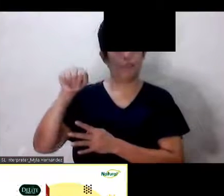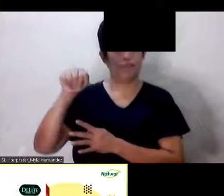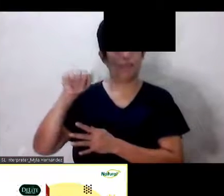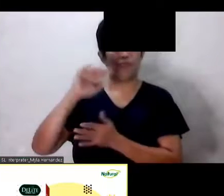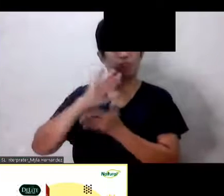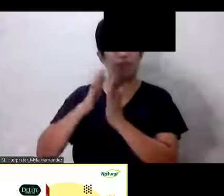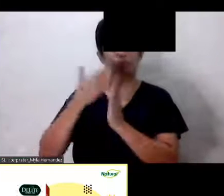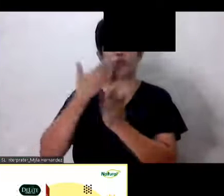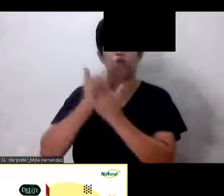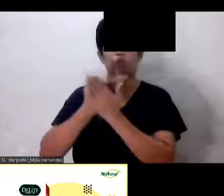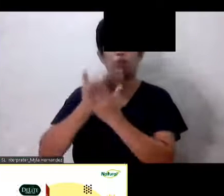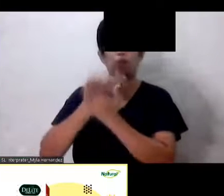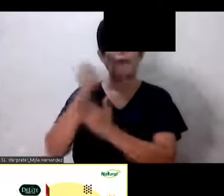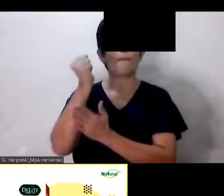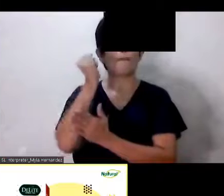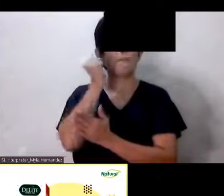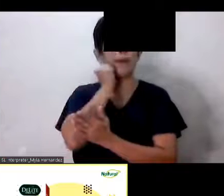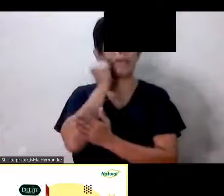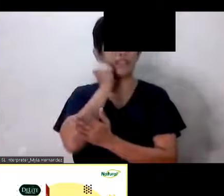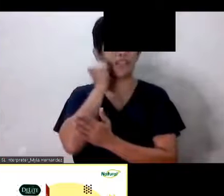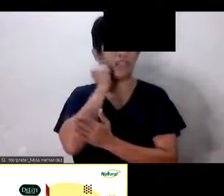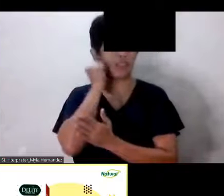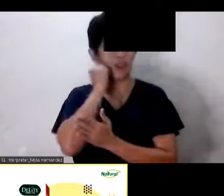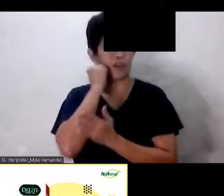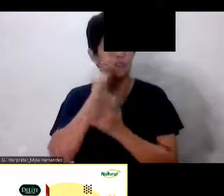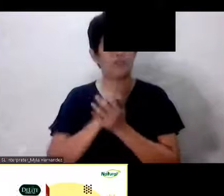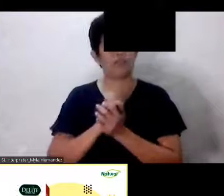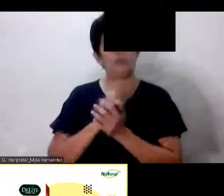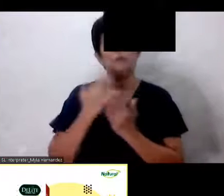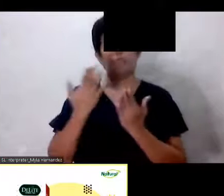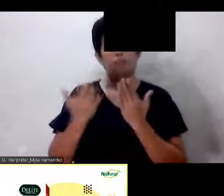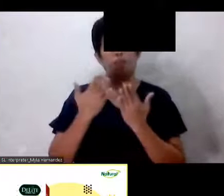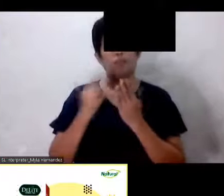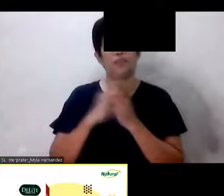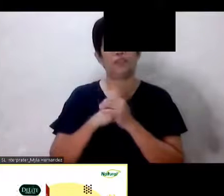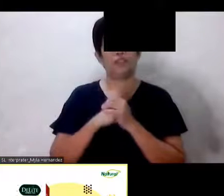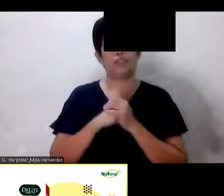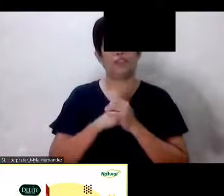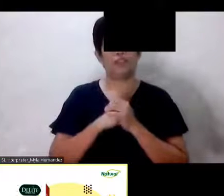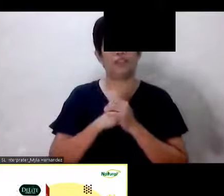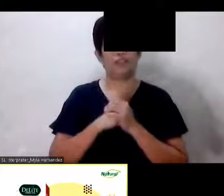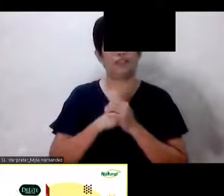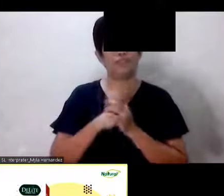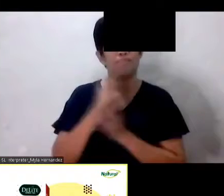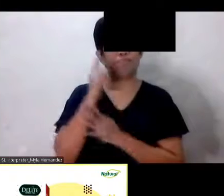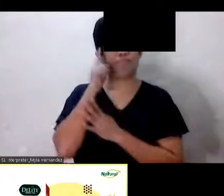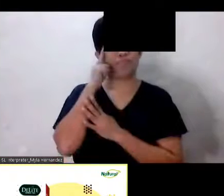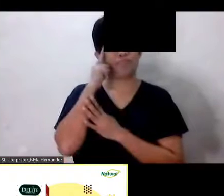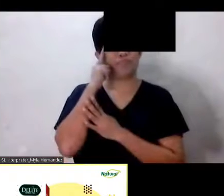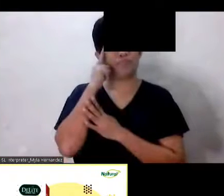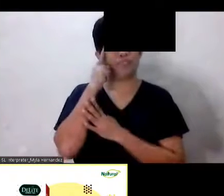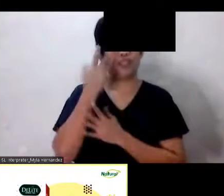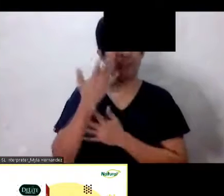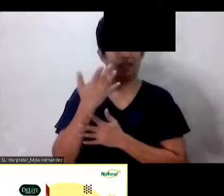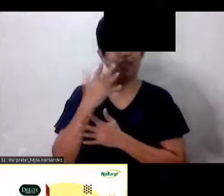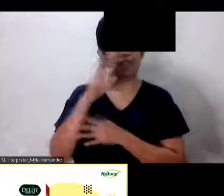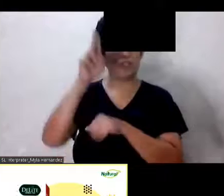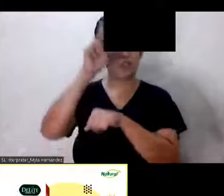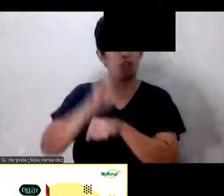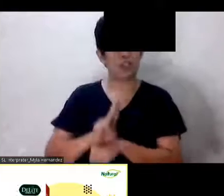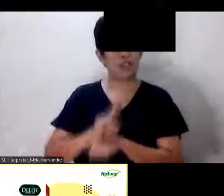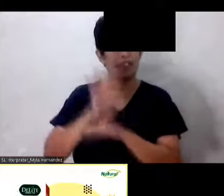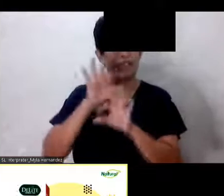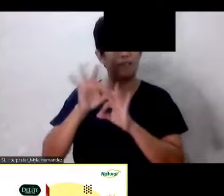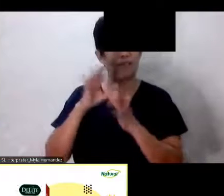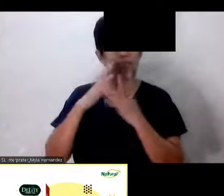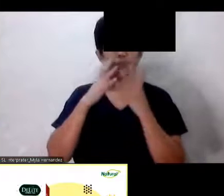kanyang menstruation Okay So maybe Kasi Iniisip ko lang Okay Usually kung obese